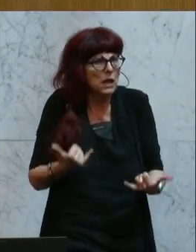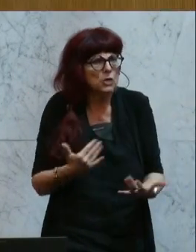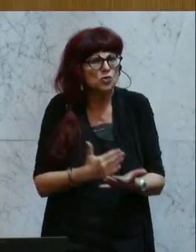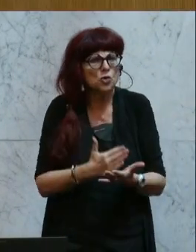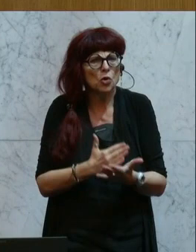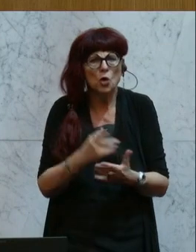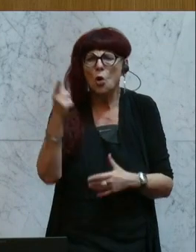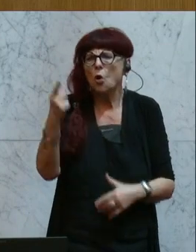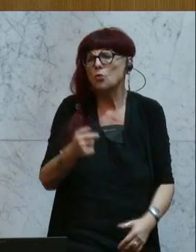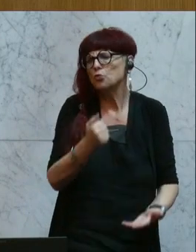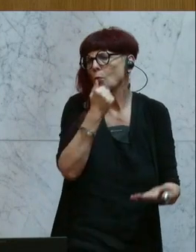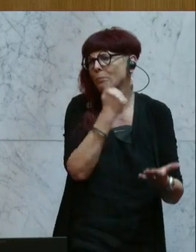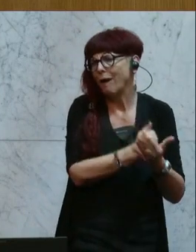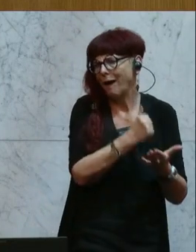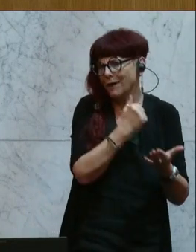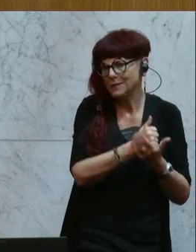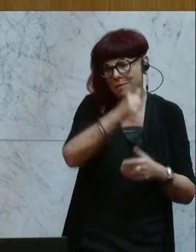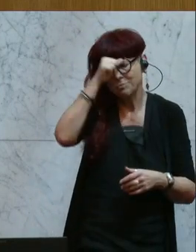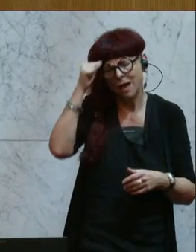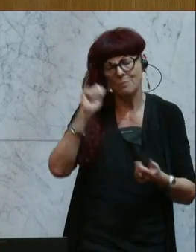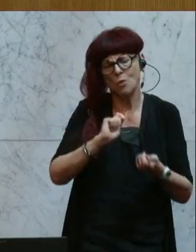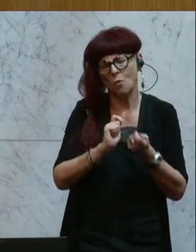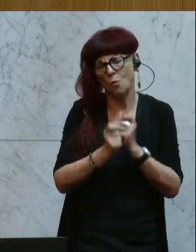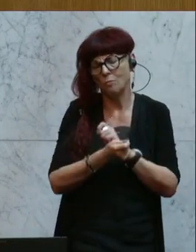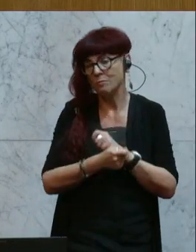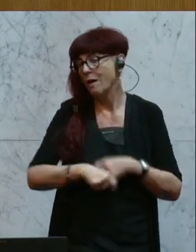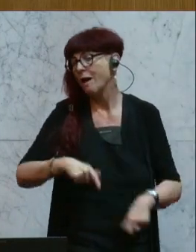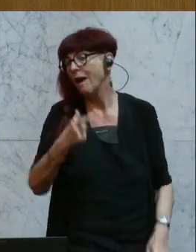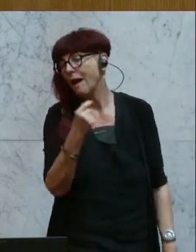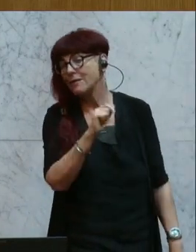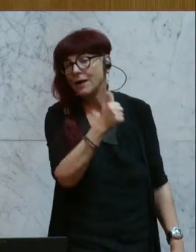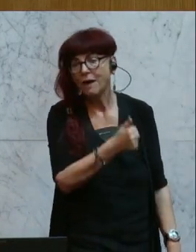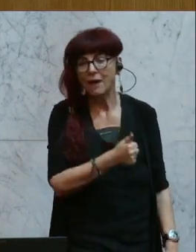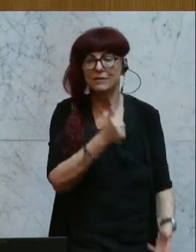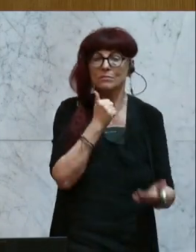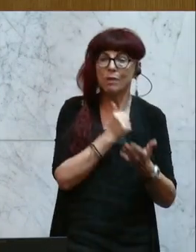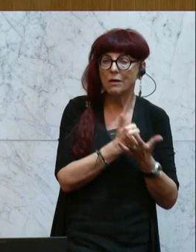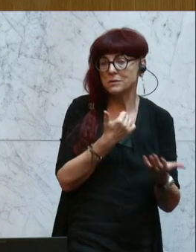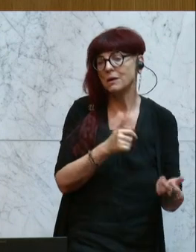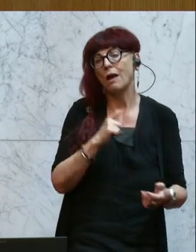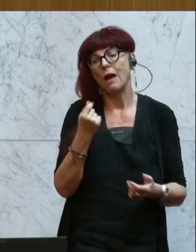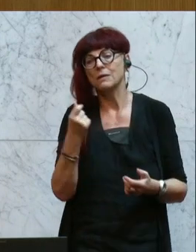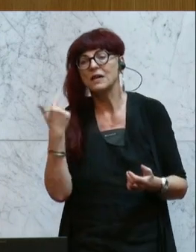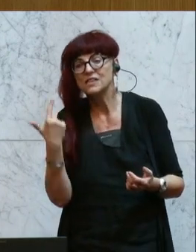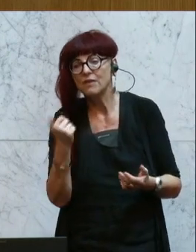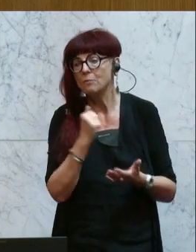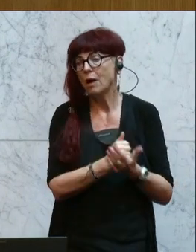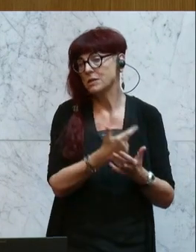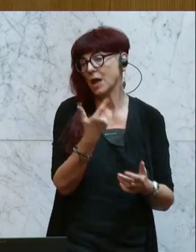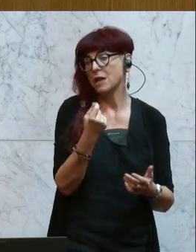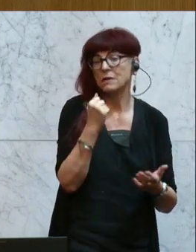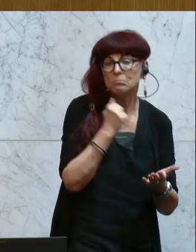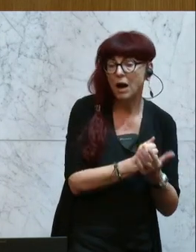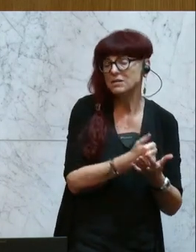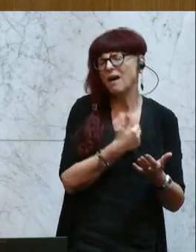ob Sie den Pass jetzt, wie er immer nennen, Eltern 1, Eltern 2 Pass, Eltern Pass, keine Ahnung, was Ihnen dann